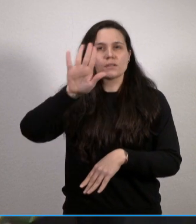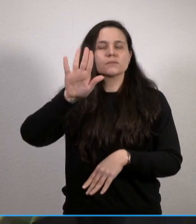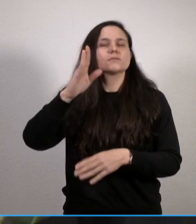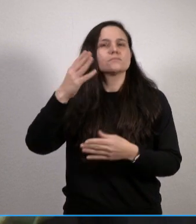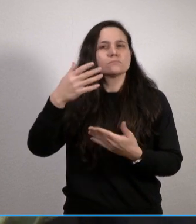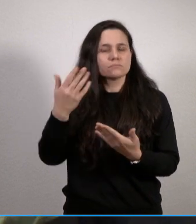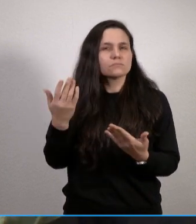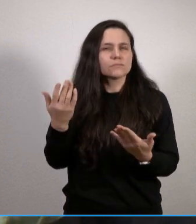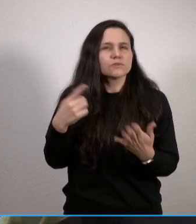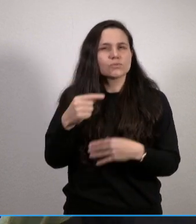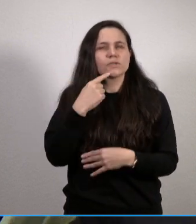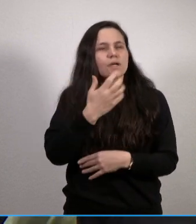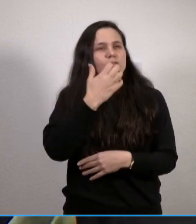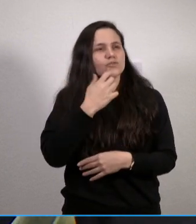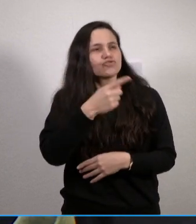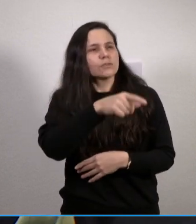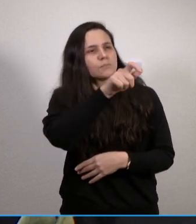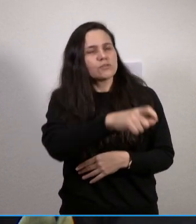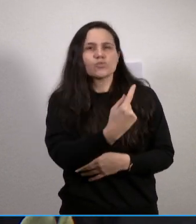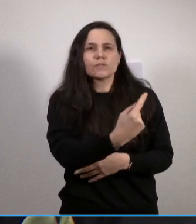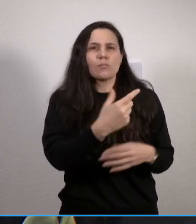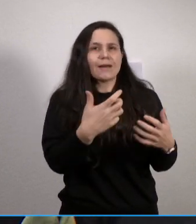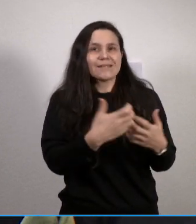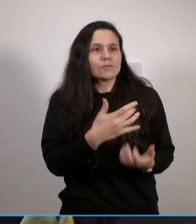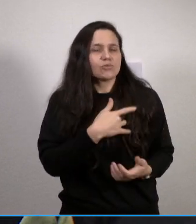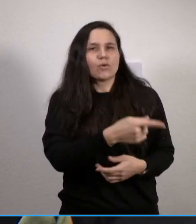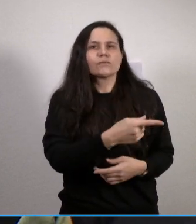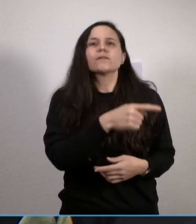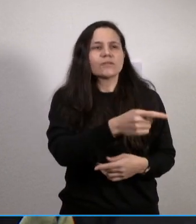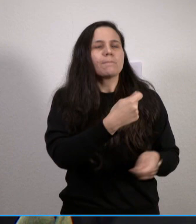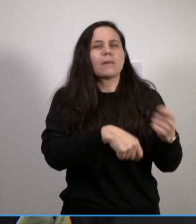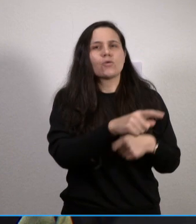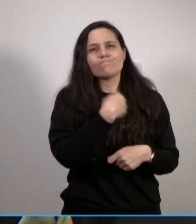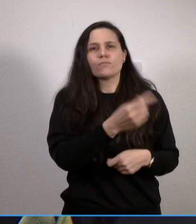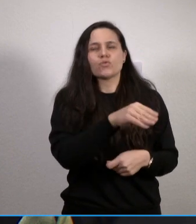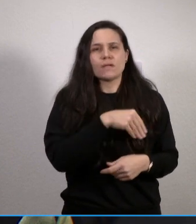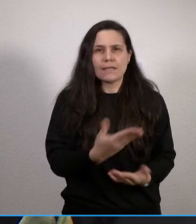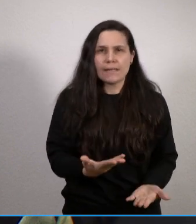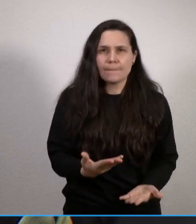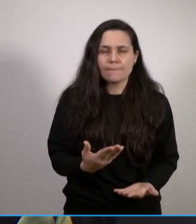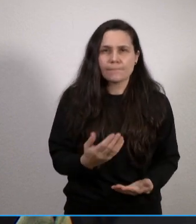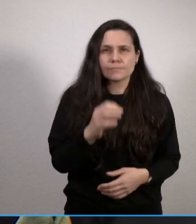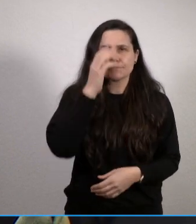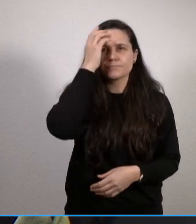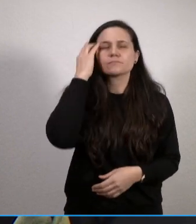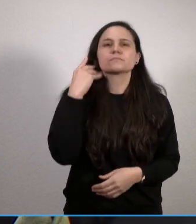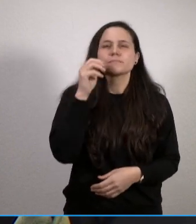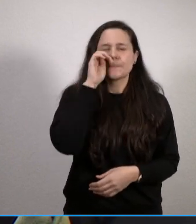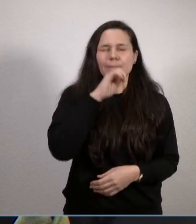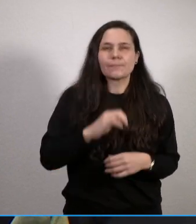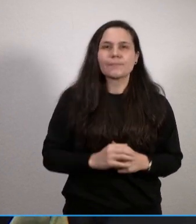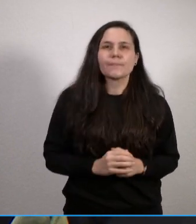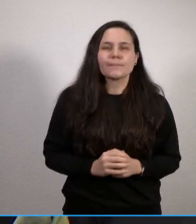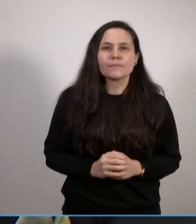Behandlungen der vom Krieg Betroffenen zu übernehmen. Nun liegt Niedersachsen nicht direkt an der Grenze